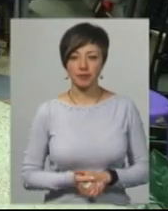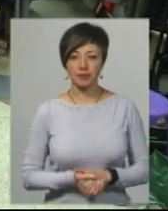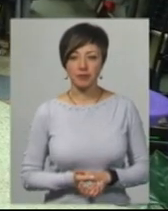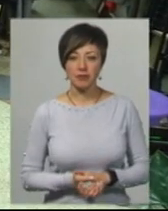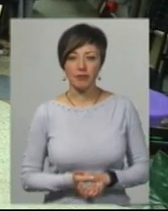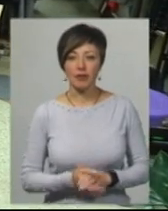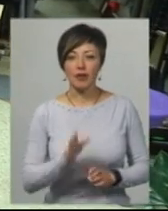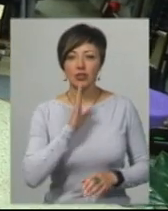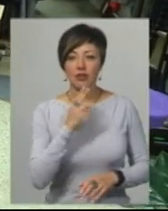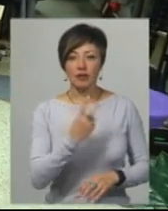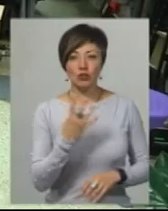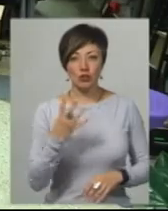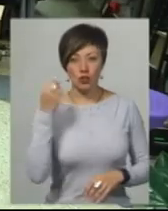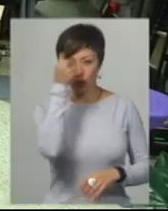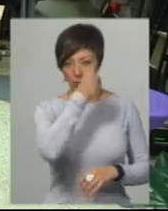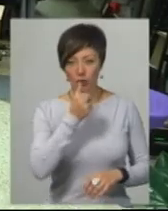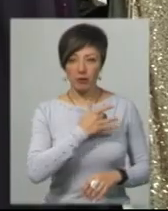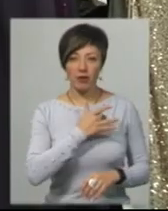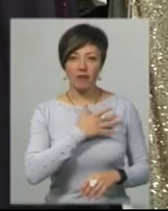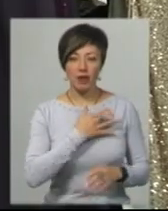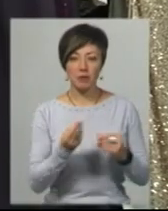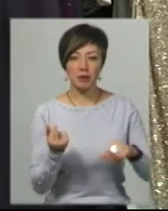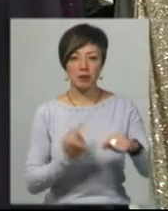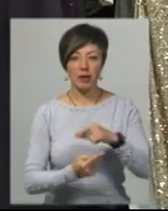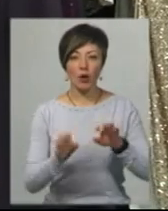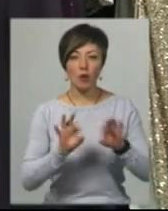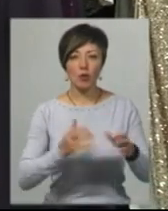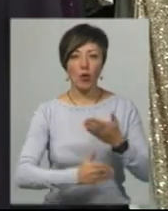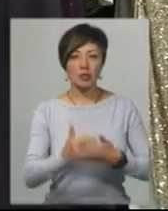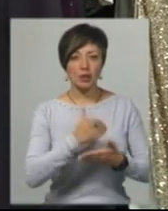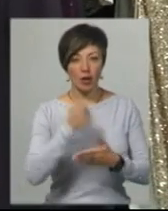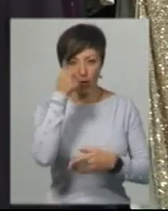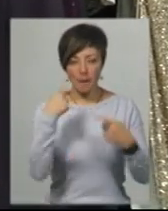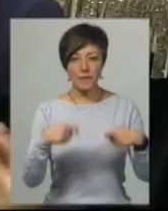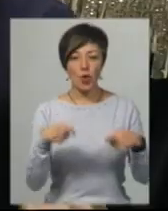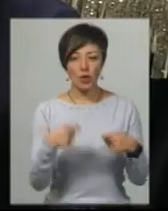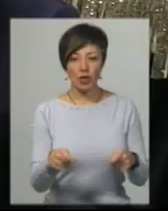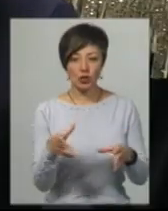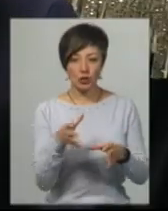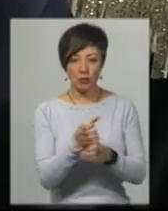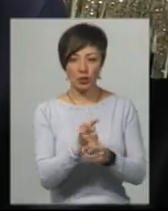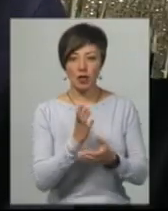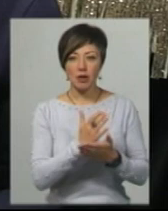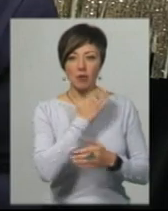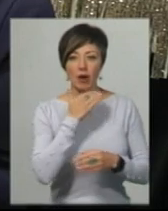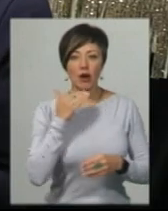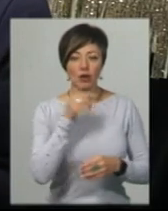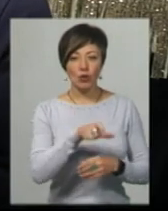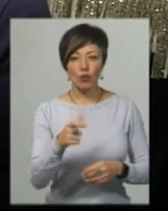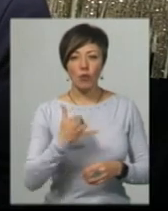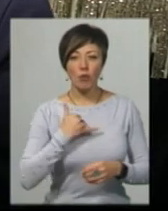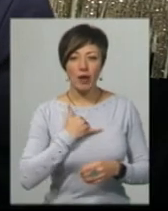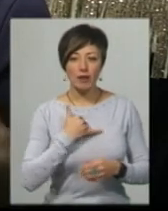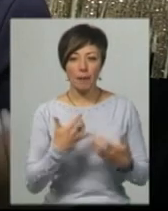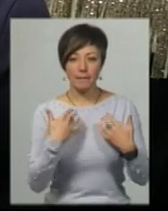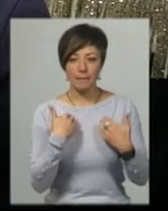Майя Густюхіна, 24 роки, приватна підприємець. Розповідає, за останні роки продажі зменшились. Є багато людей, які в мене беруть в кредит, я